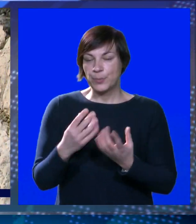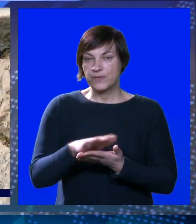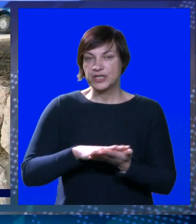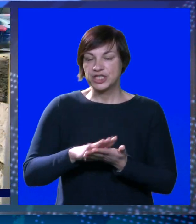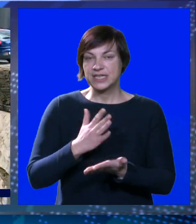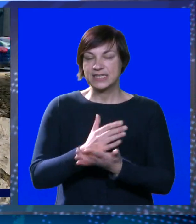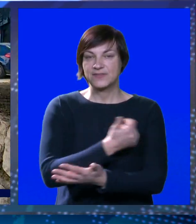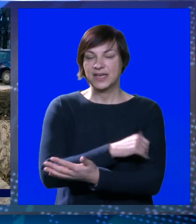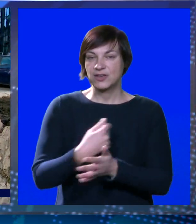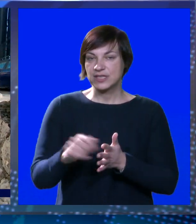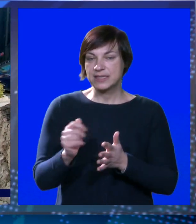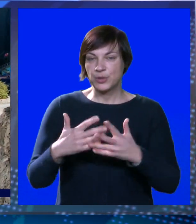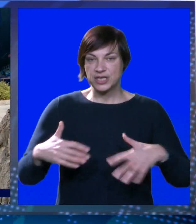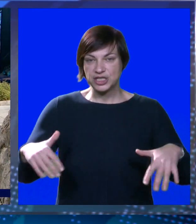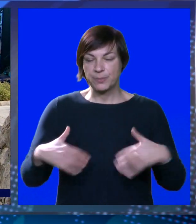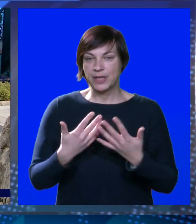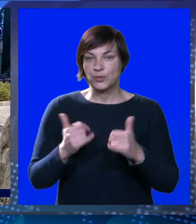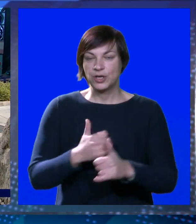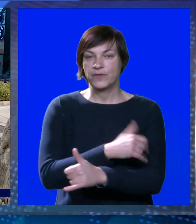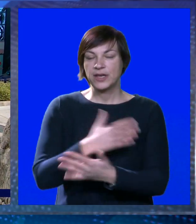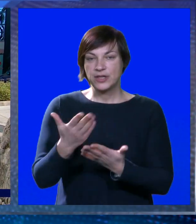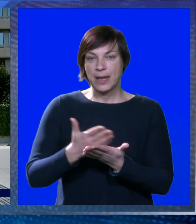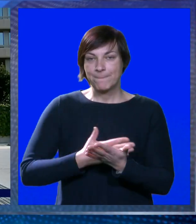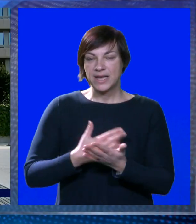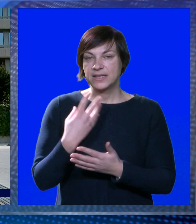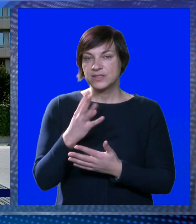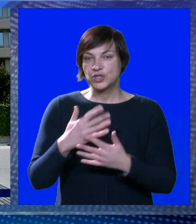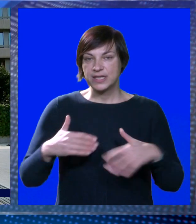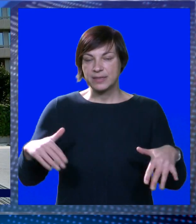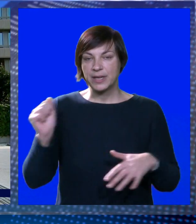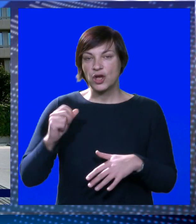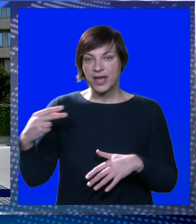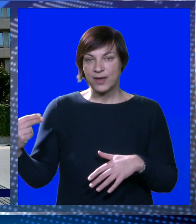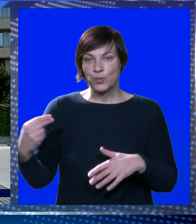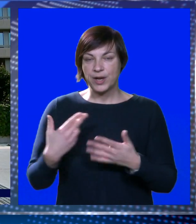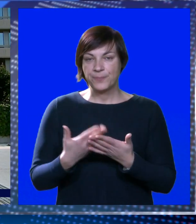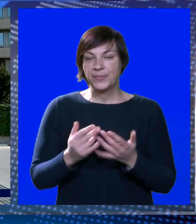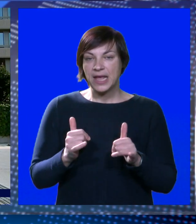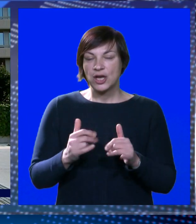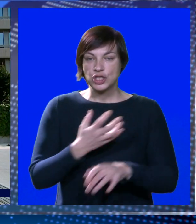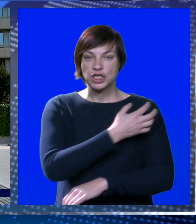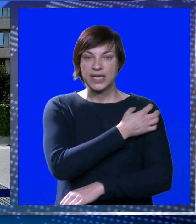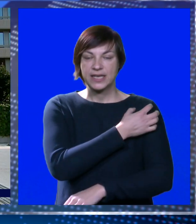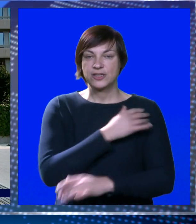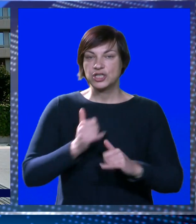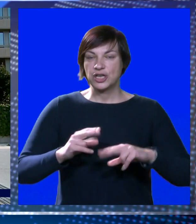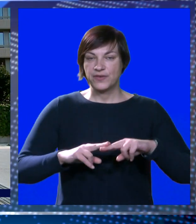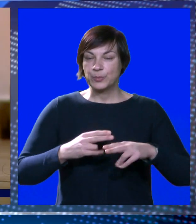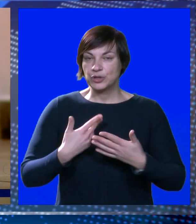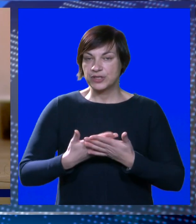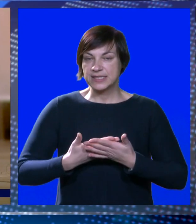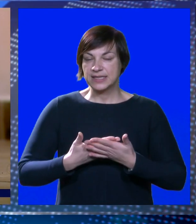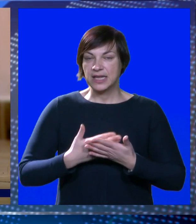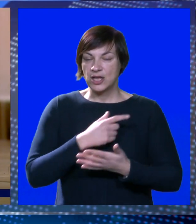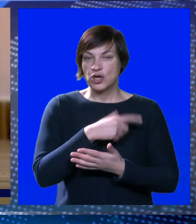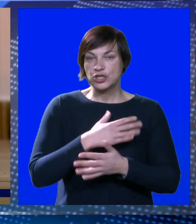površina svake se godine potruše milijuni. Ove godine planirane su skoro 4 milijuna eura. Hoće li gradonačelnik ovaj put ostati